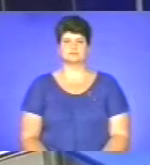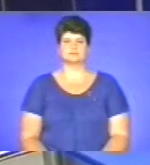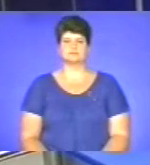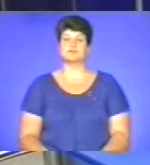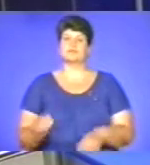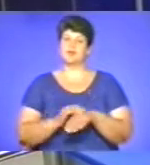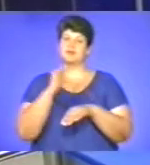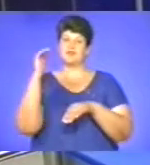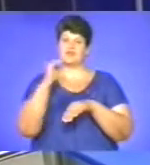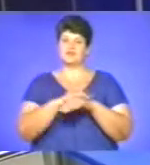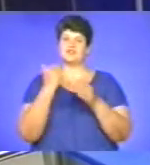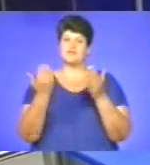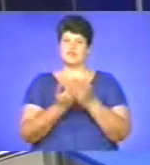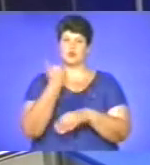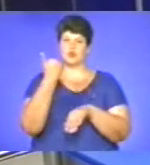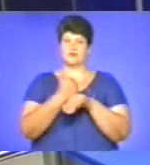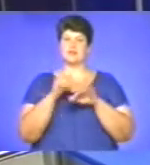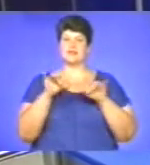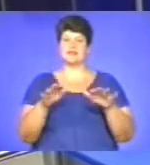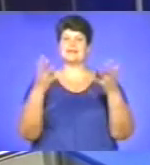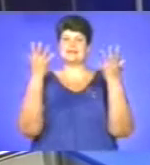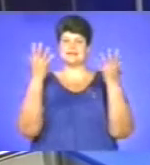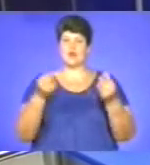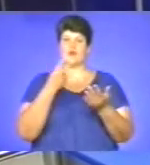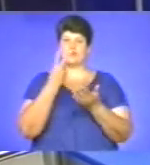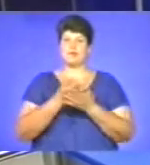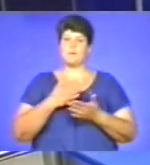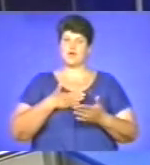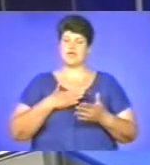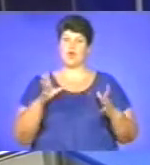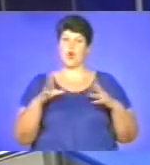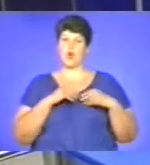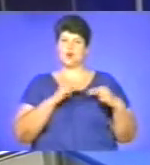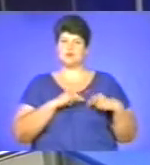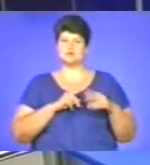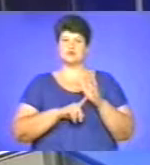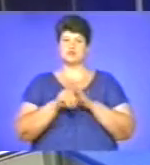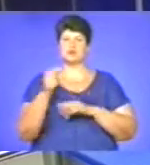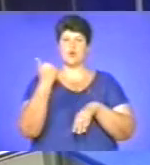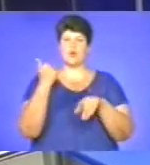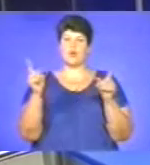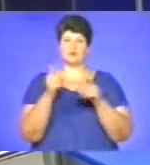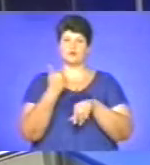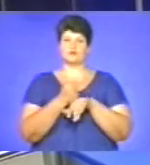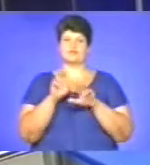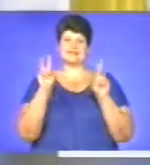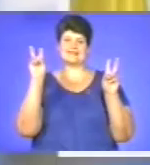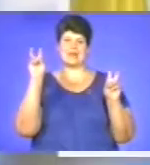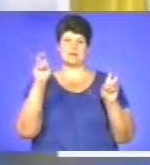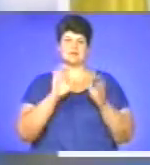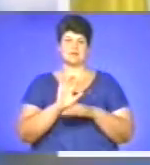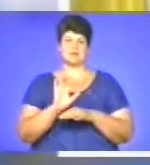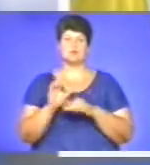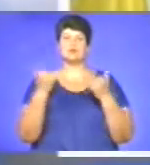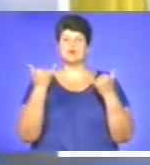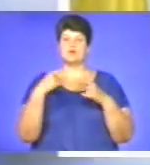Добрий вечір, вісті! Головні події дня у викладі моїх колег. Спочатку коротко про головні теми випуску. Сьогодні